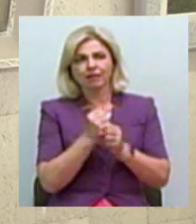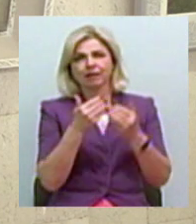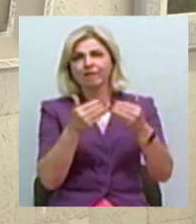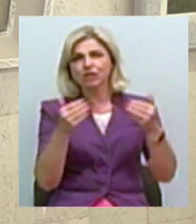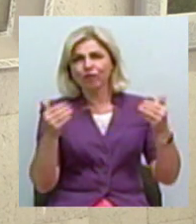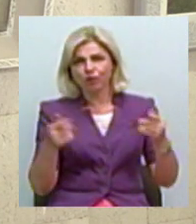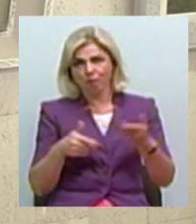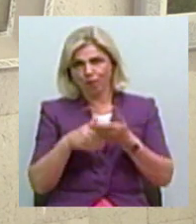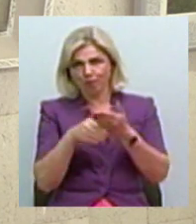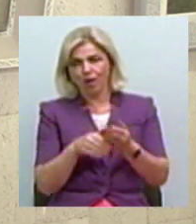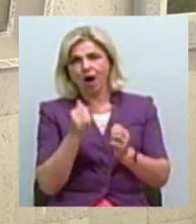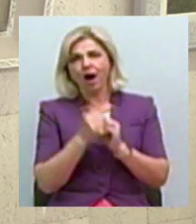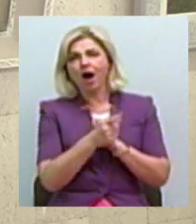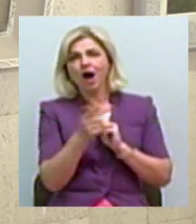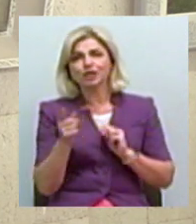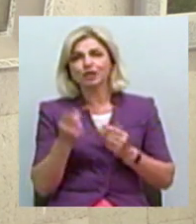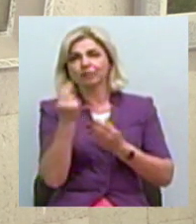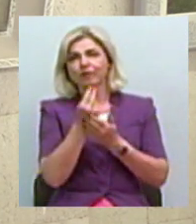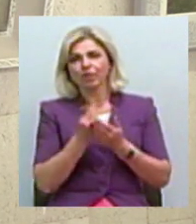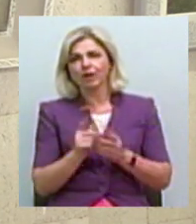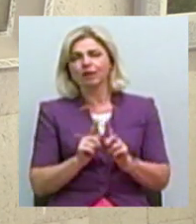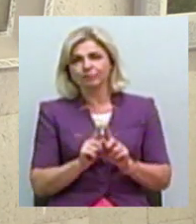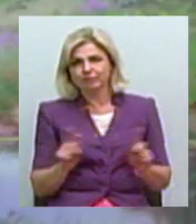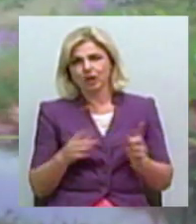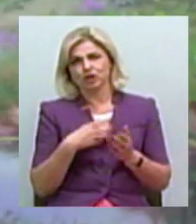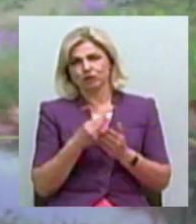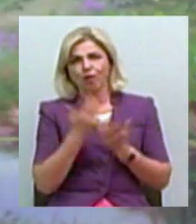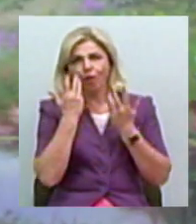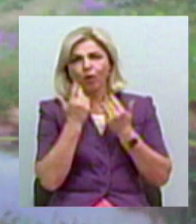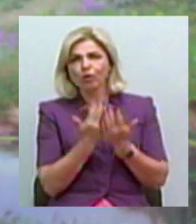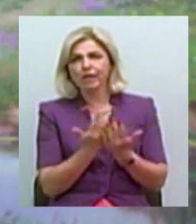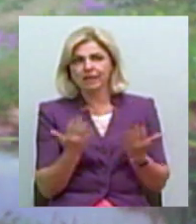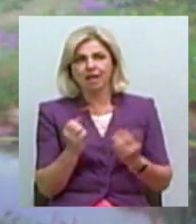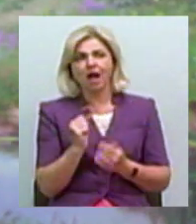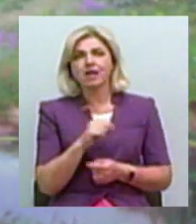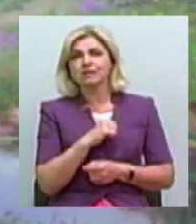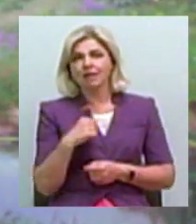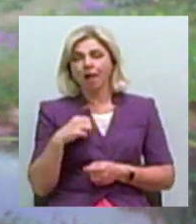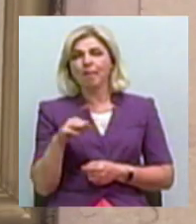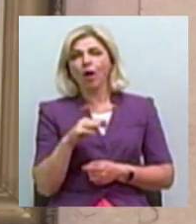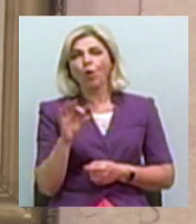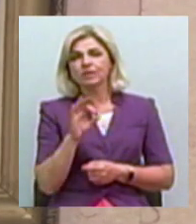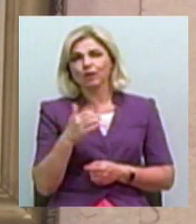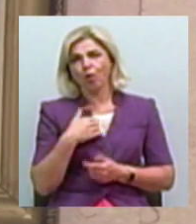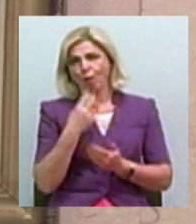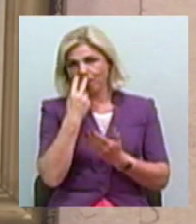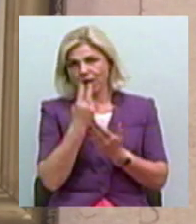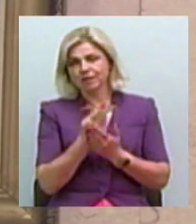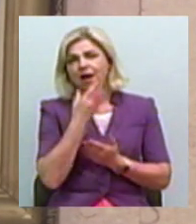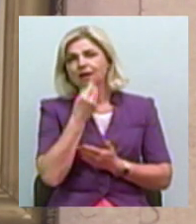Говорить, кожне полотно відрізняється особливою колористикою. А сам Михайло Озерний хотів показати красу своєї країни.